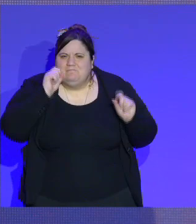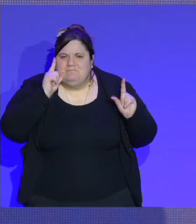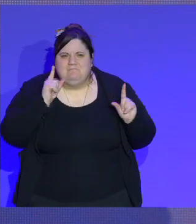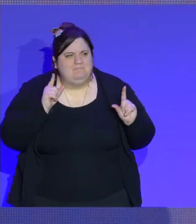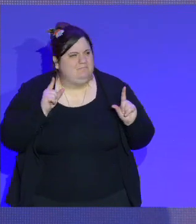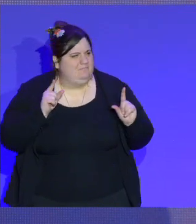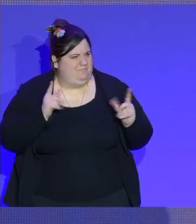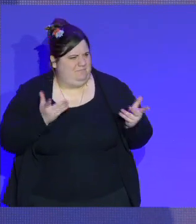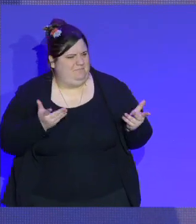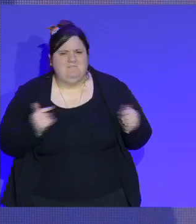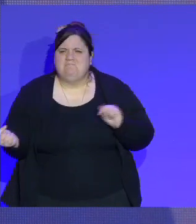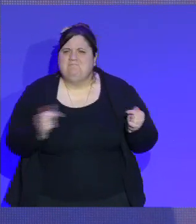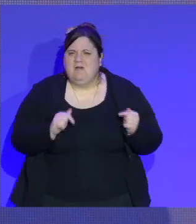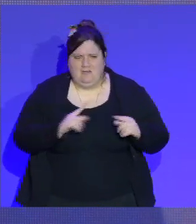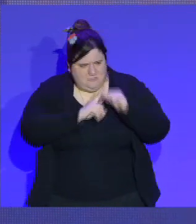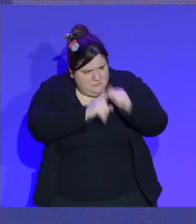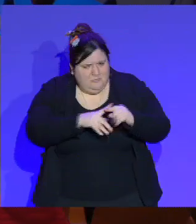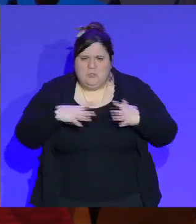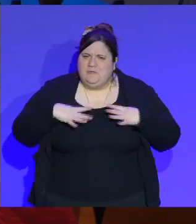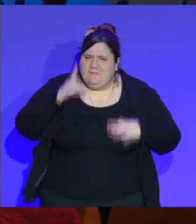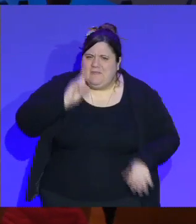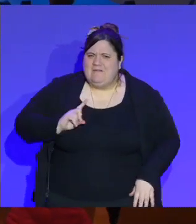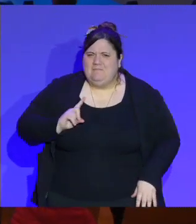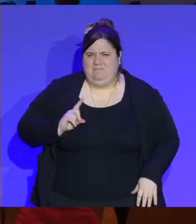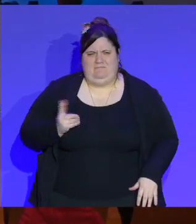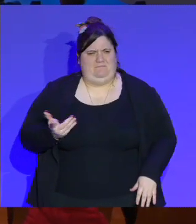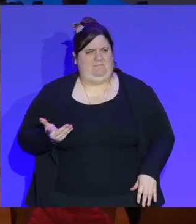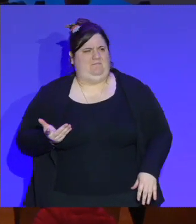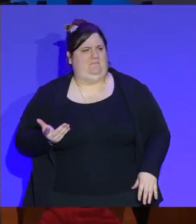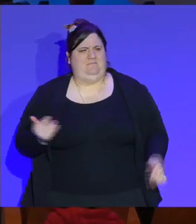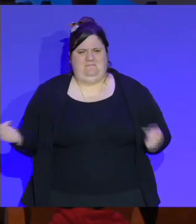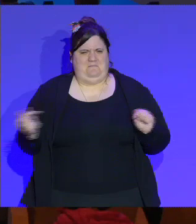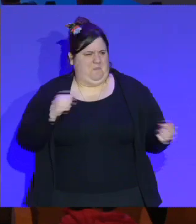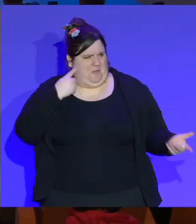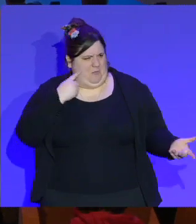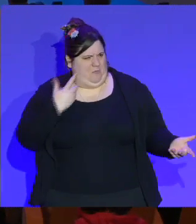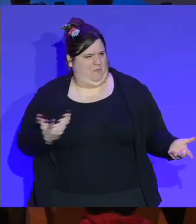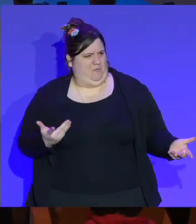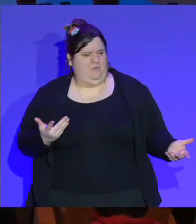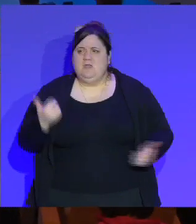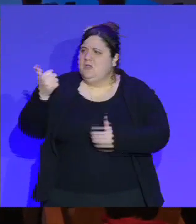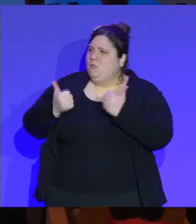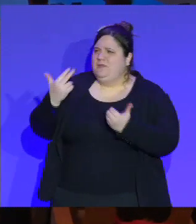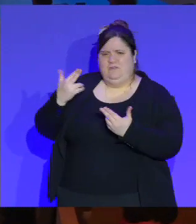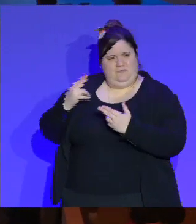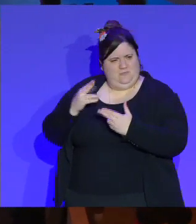les vêtements des femmes, en général, et dans les compétitions sportives aussi. Je pense qu'il faut assumer,